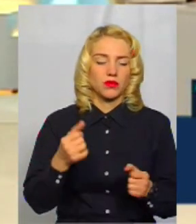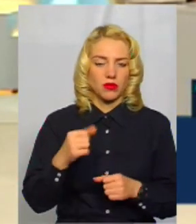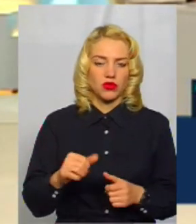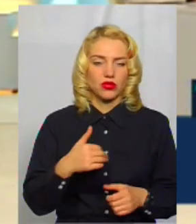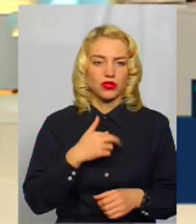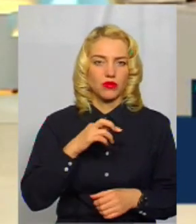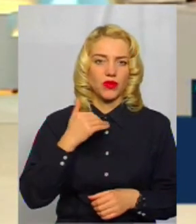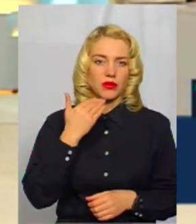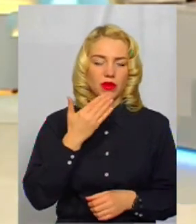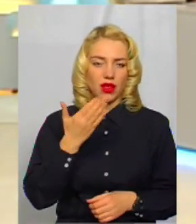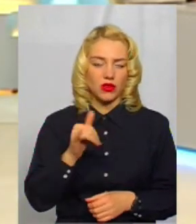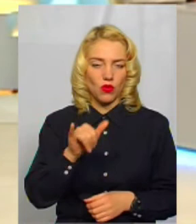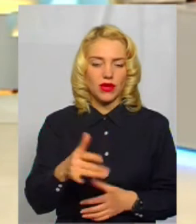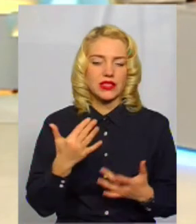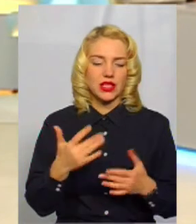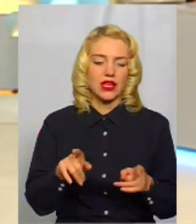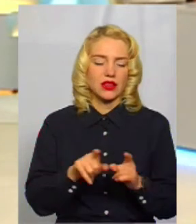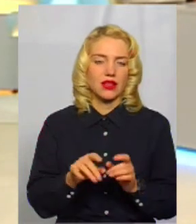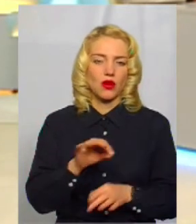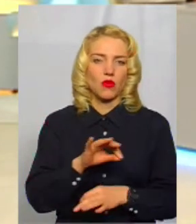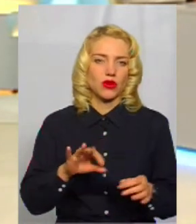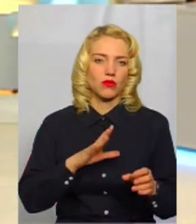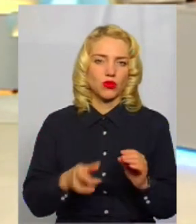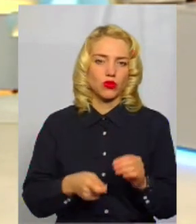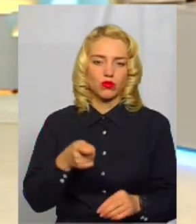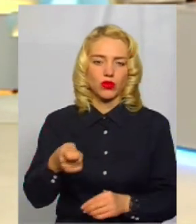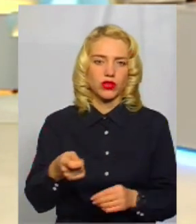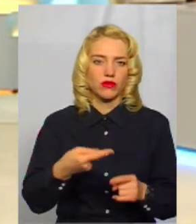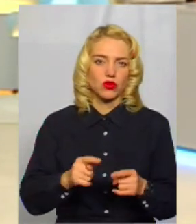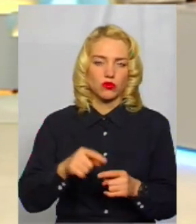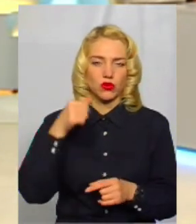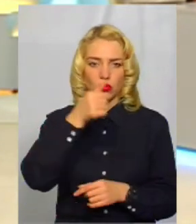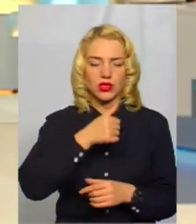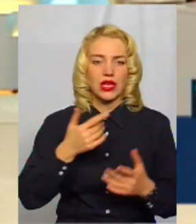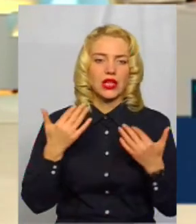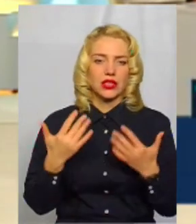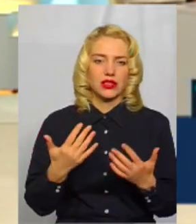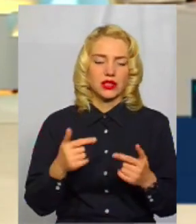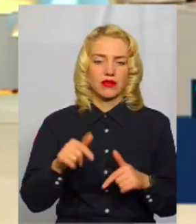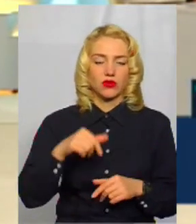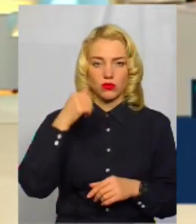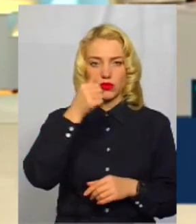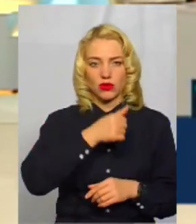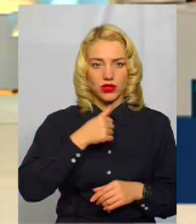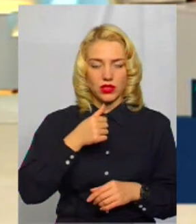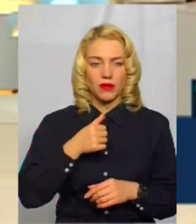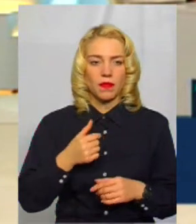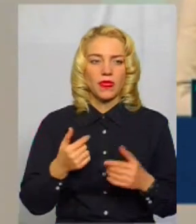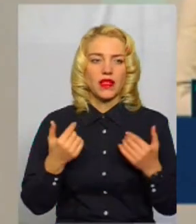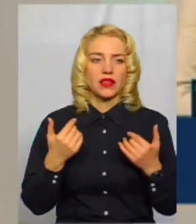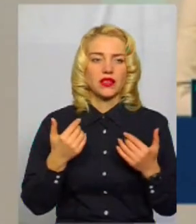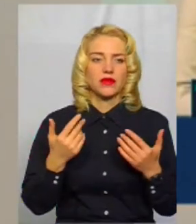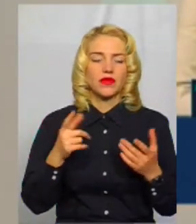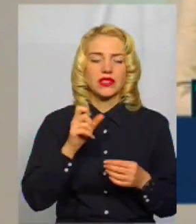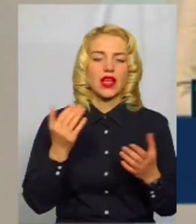Хотів би вас запитати, скільки таких проєктів було подано цього року, і скільки з них все ж таки тепер, за які